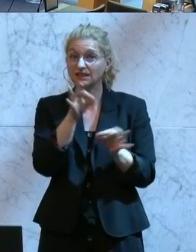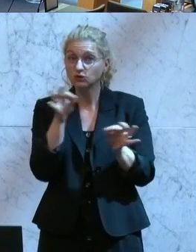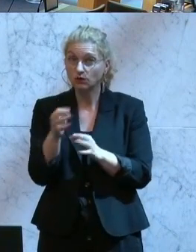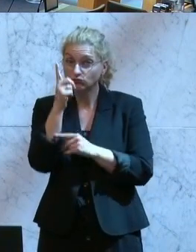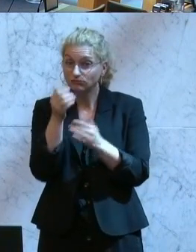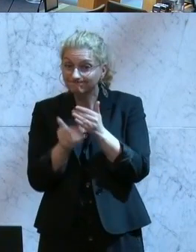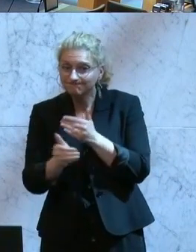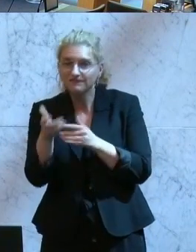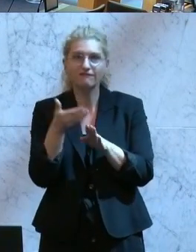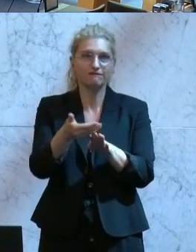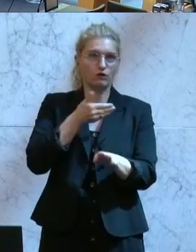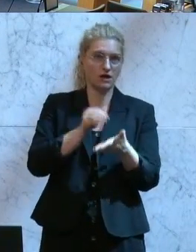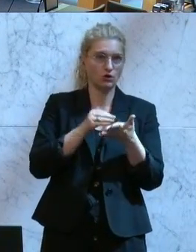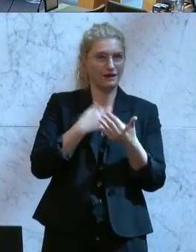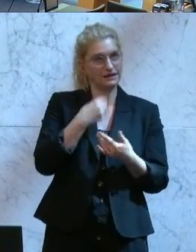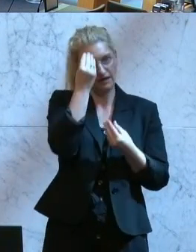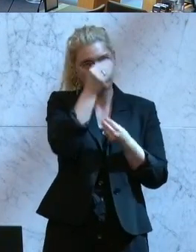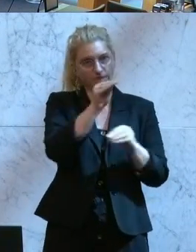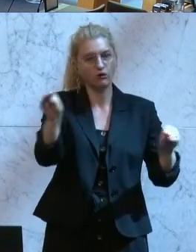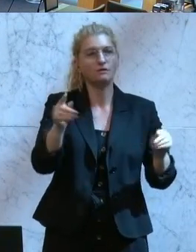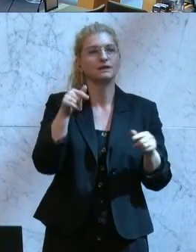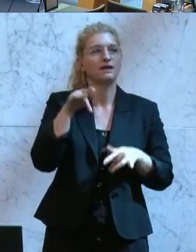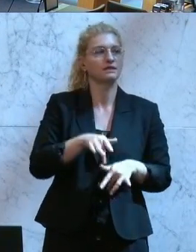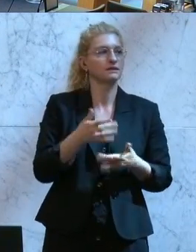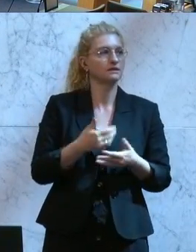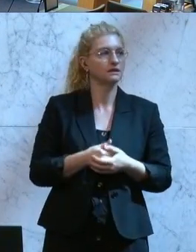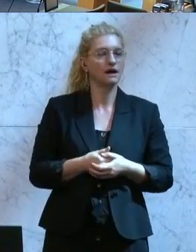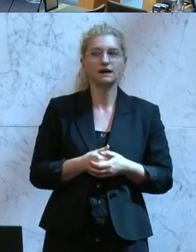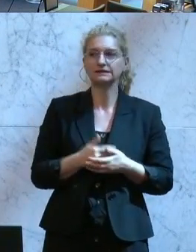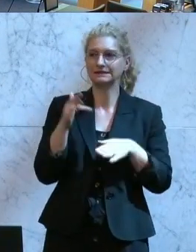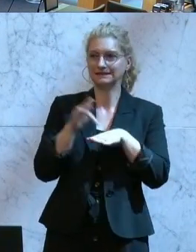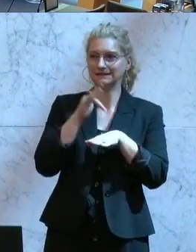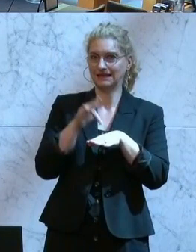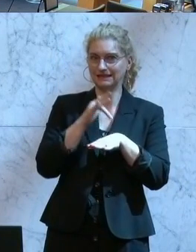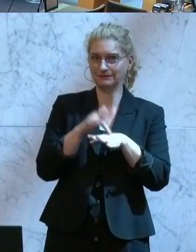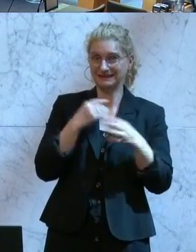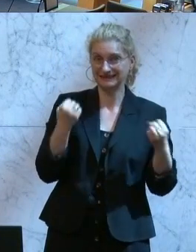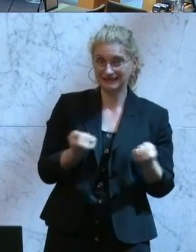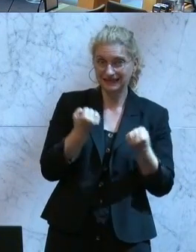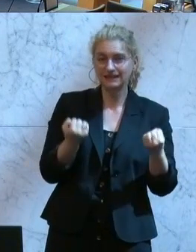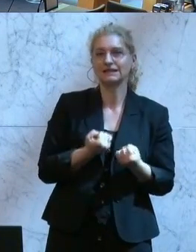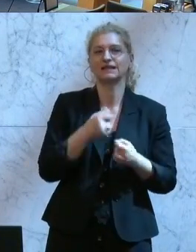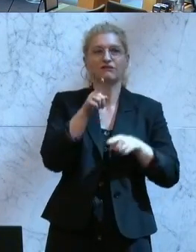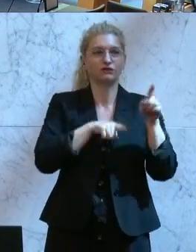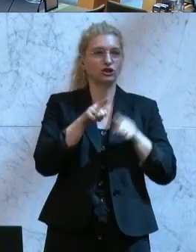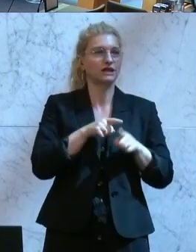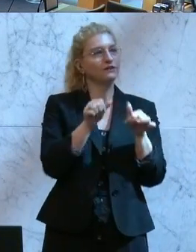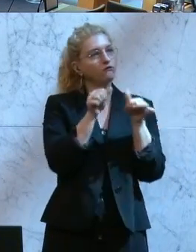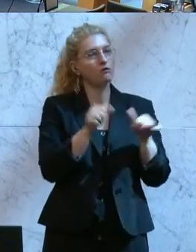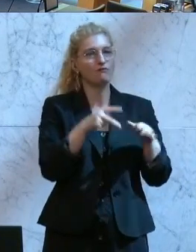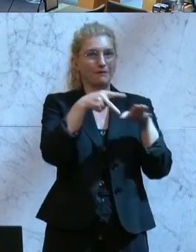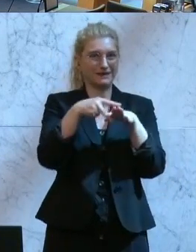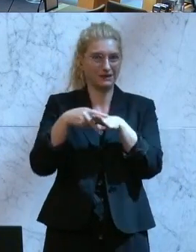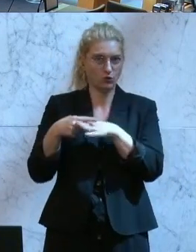eingehen, darf ich Sie informieren, dass wir... Im Plenum ist der Glasdecke geschuldet und